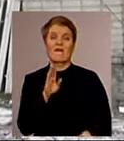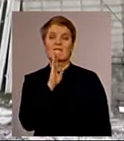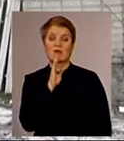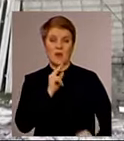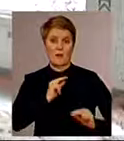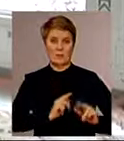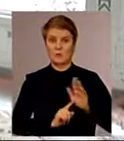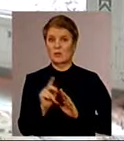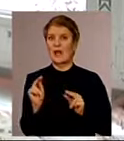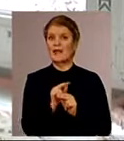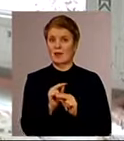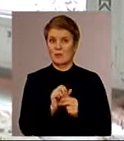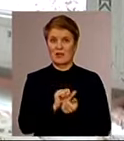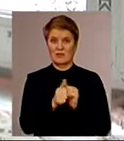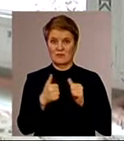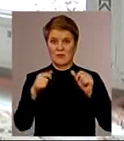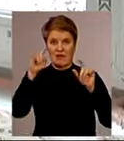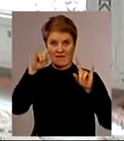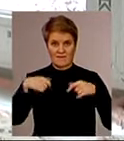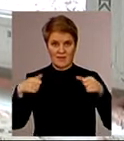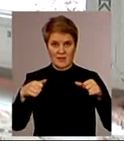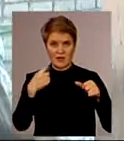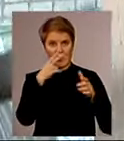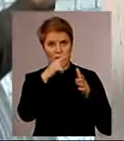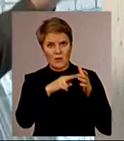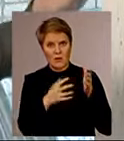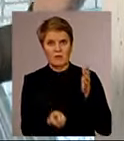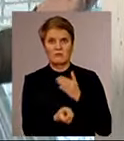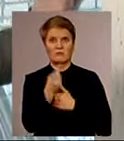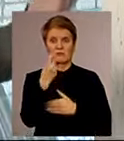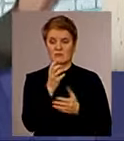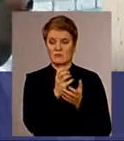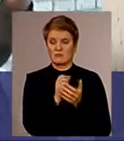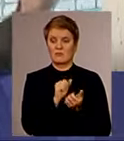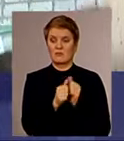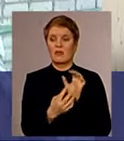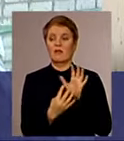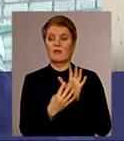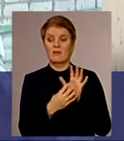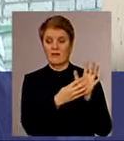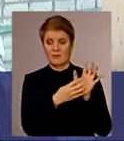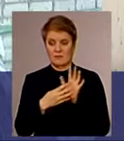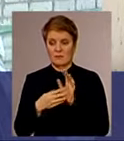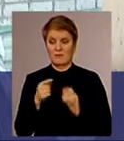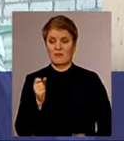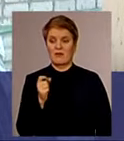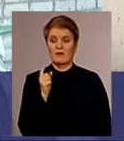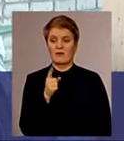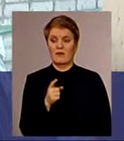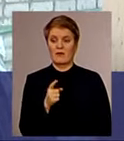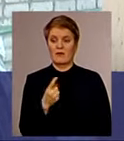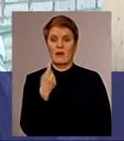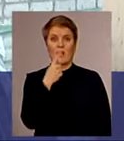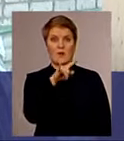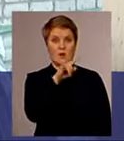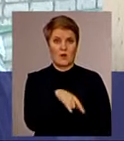ремонт. Коли замінювали вікна, у щілені побачили тваринок. Там зміняли на дев'ятому вікна, а там в